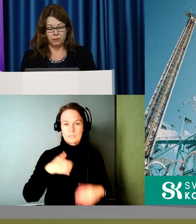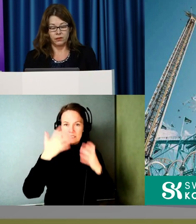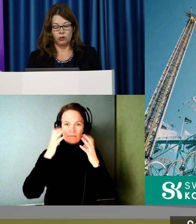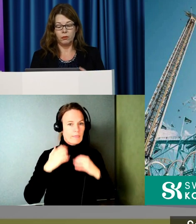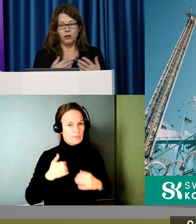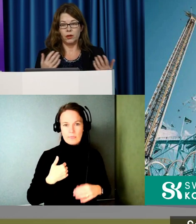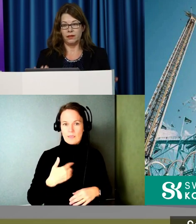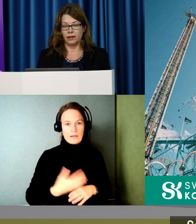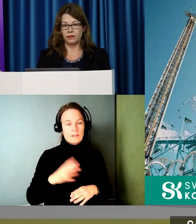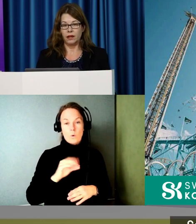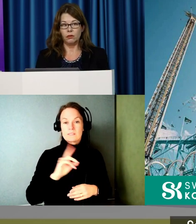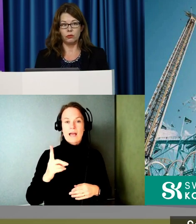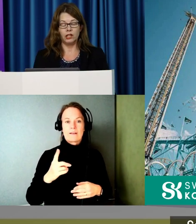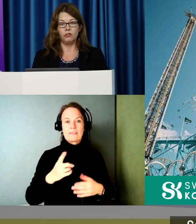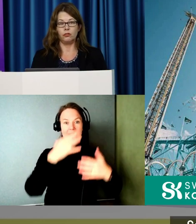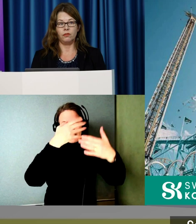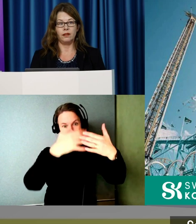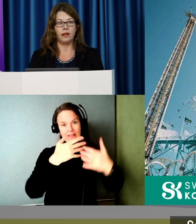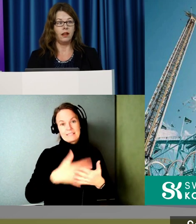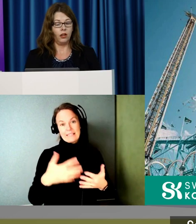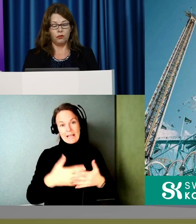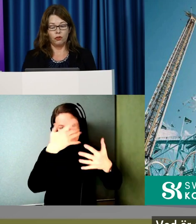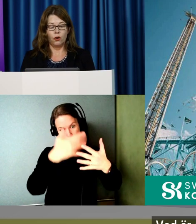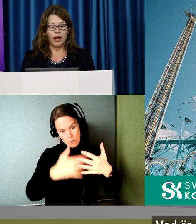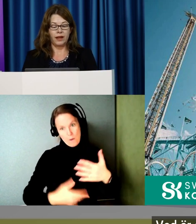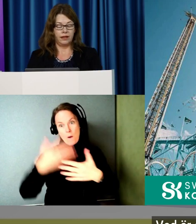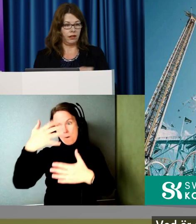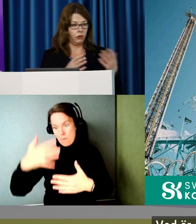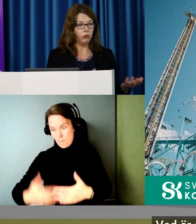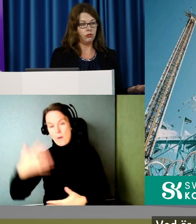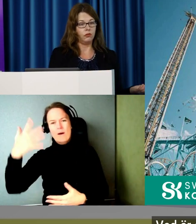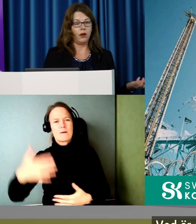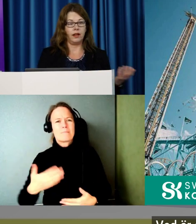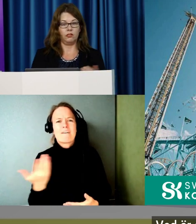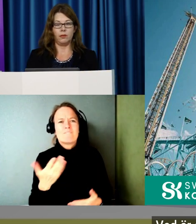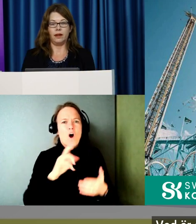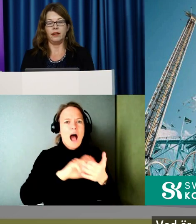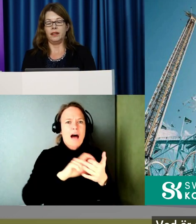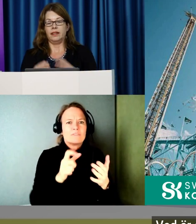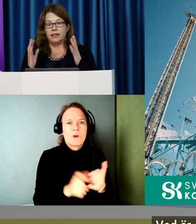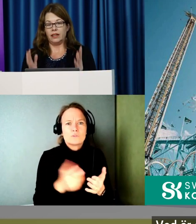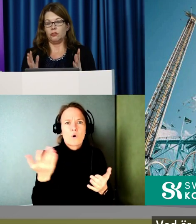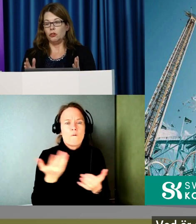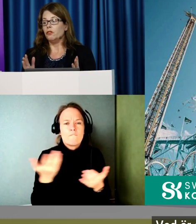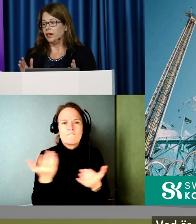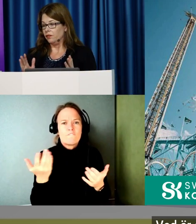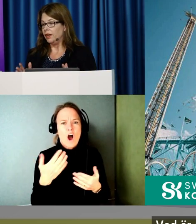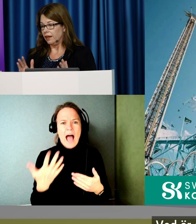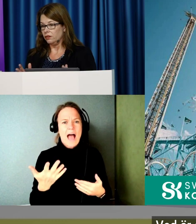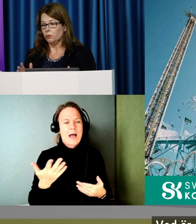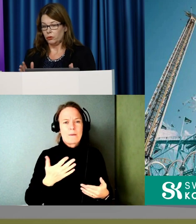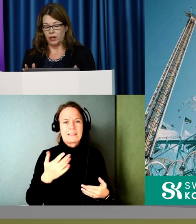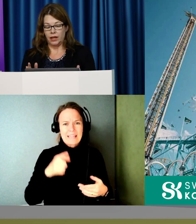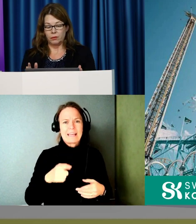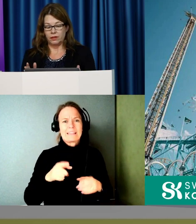faktiskt. Sen kommer det långa texter och då kan det vara svårt att veta, vad är en annons och vad är det som är det som jag verkligen